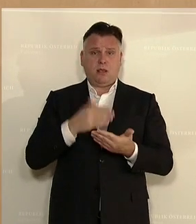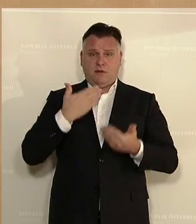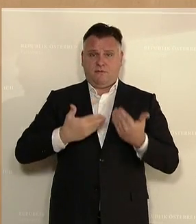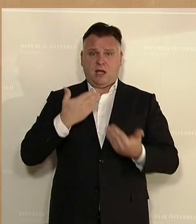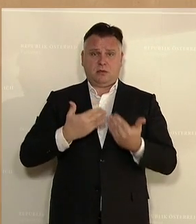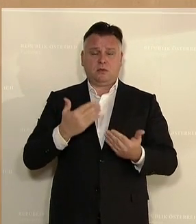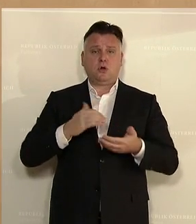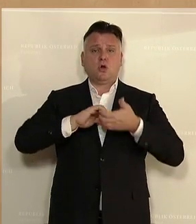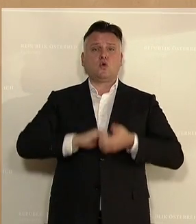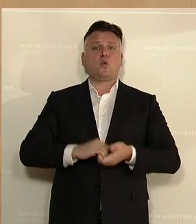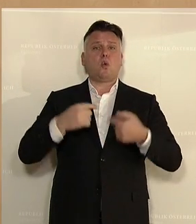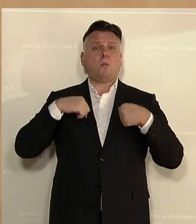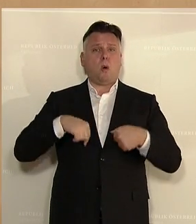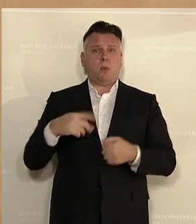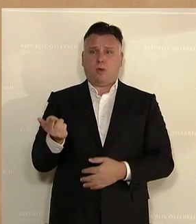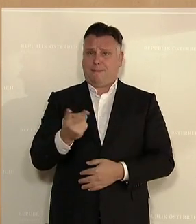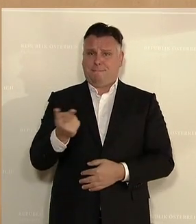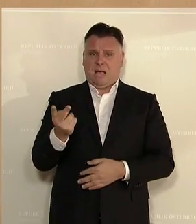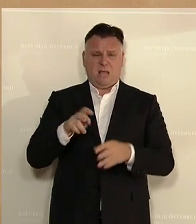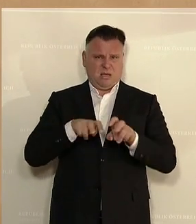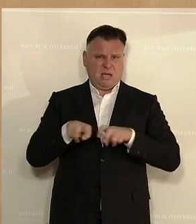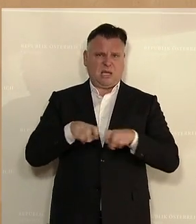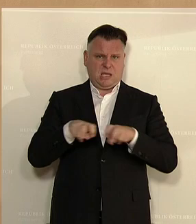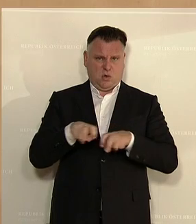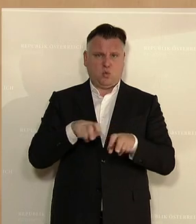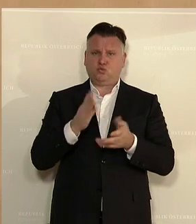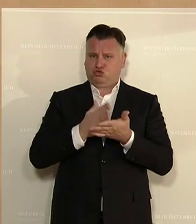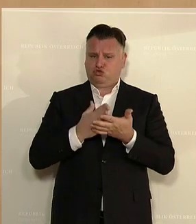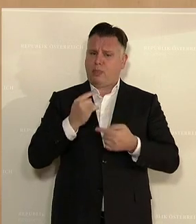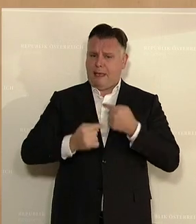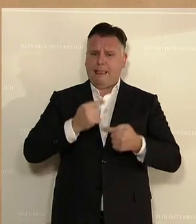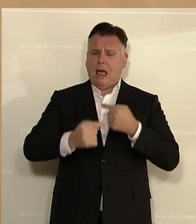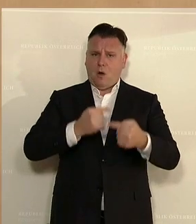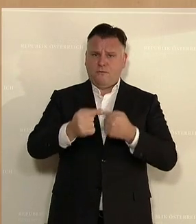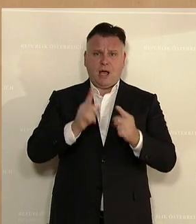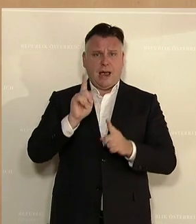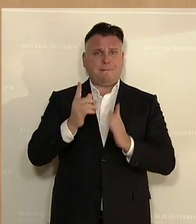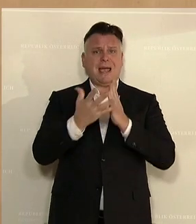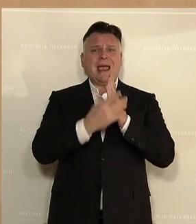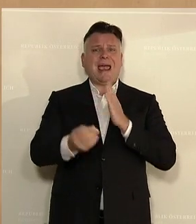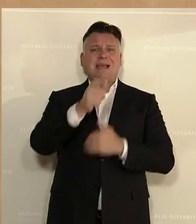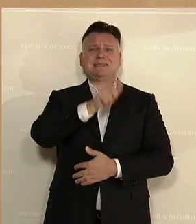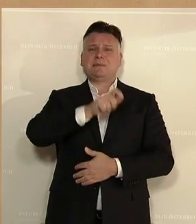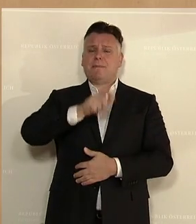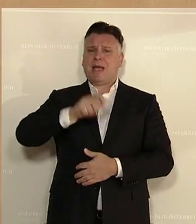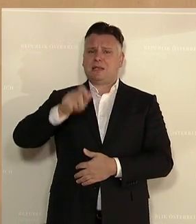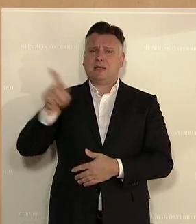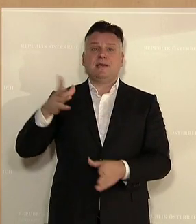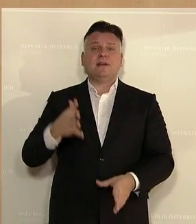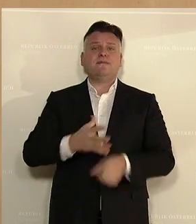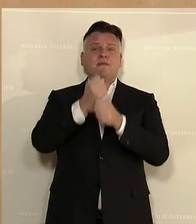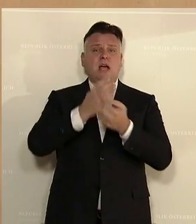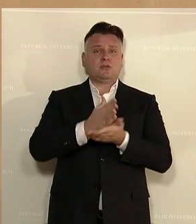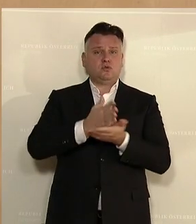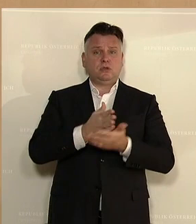Club-Obleuten der beiden in der Regierung vertretenen Parteien. Es ist aber auch so, dass die Expertinnen und Experten des Verfassungsdienstes und auch meine